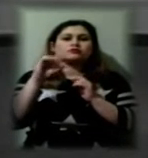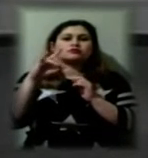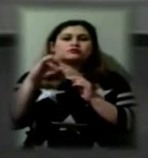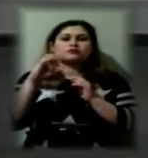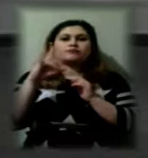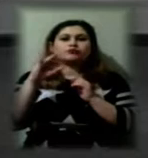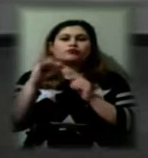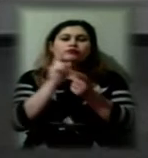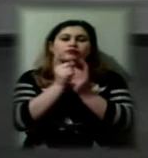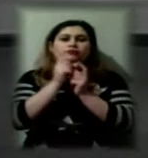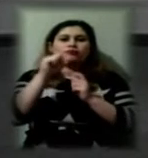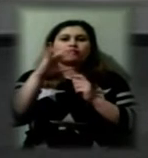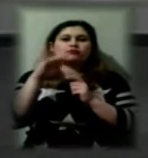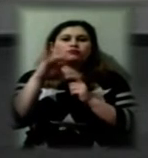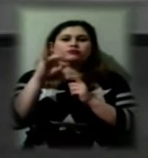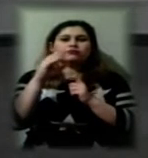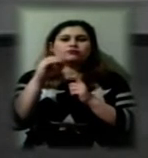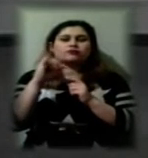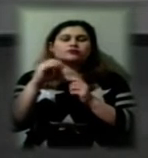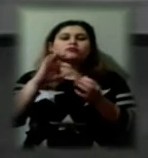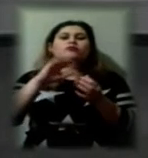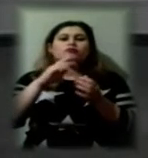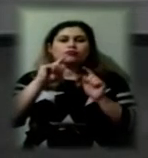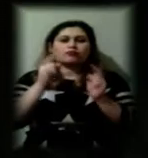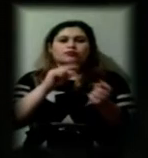Таліни Краєвської. Коротко про головні теми випуску.